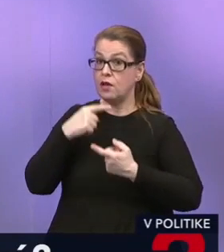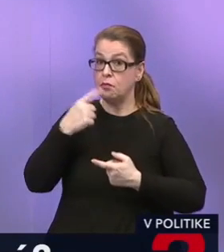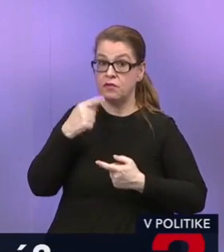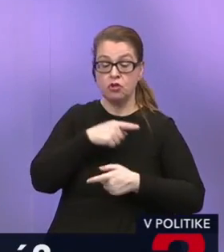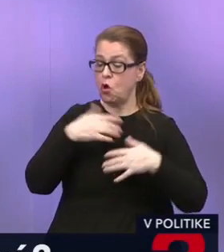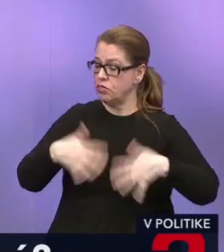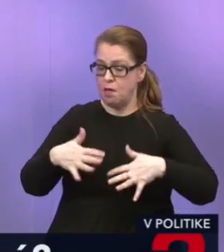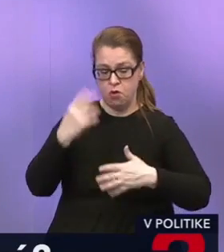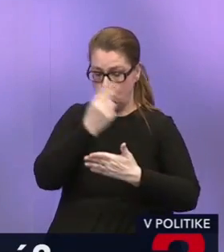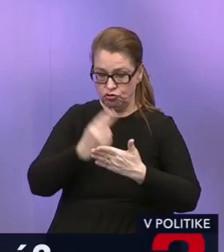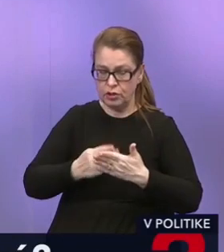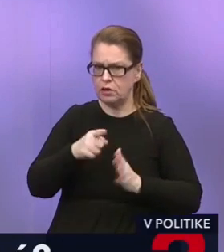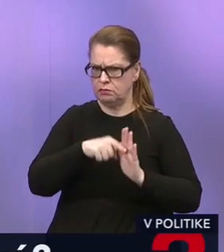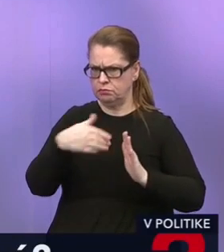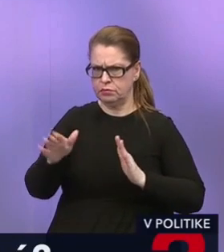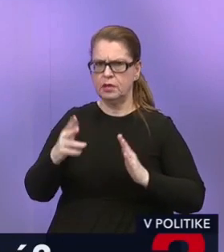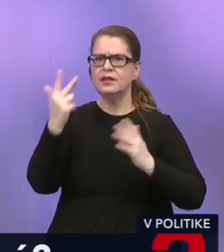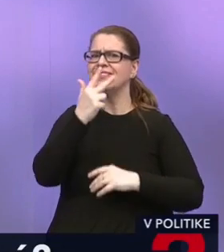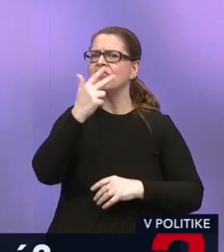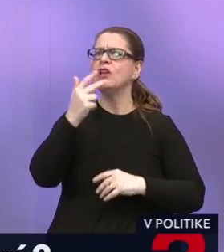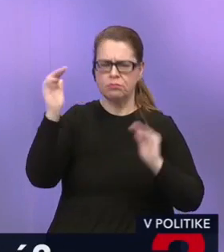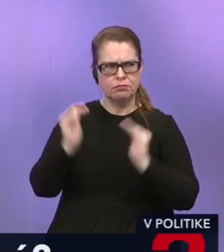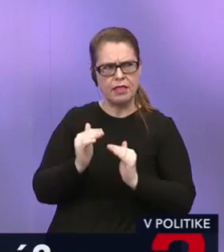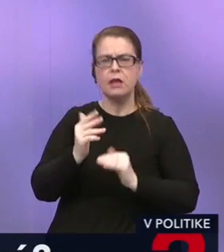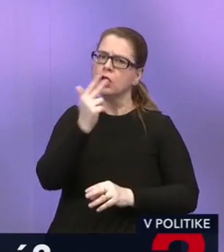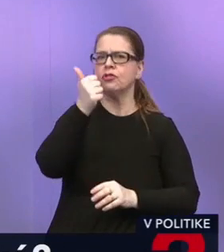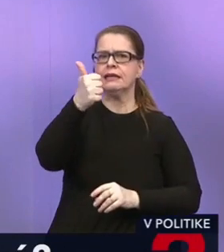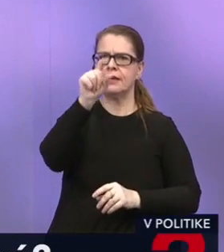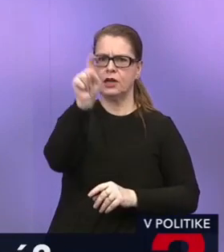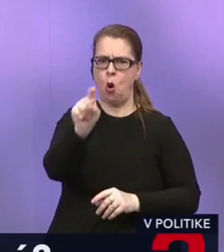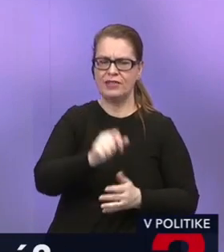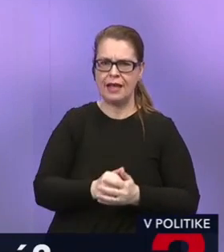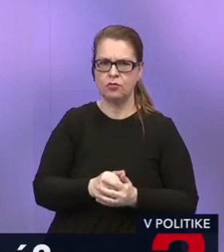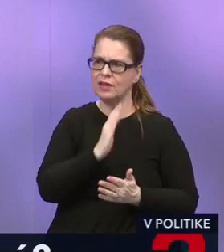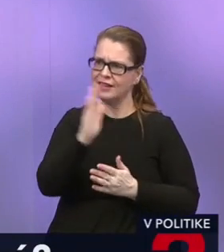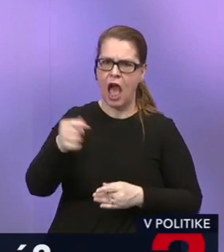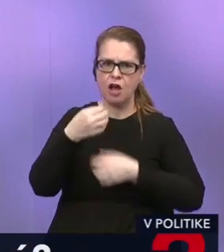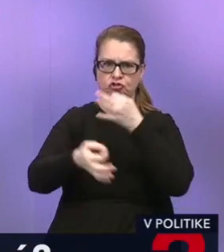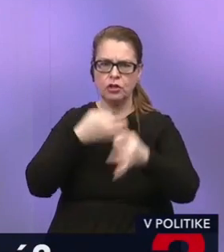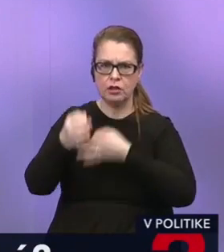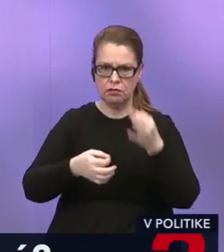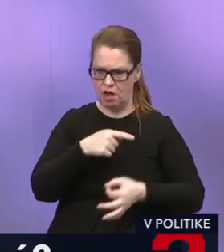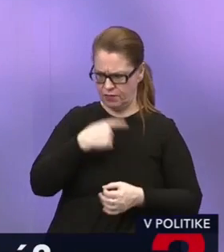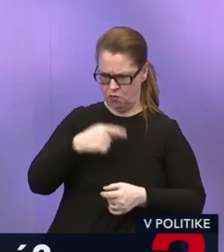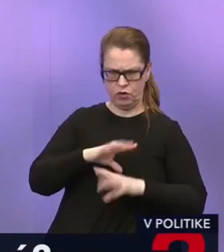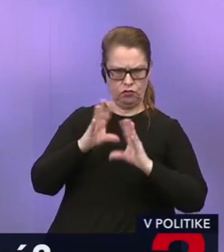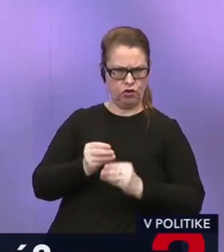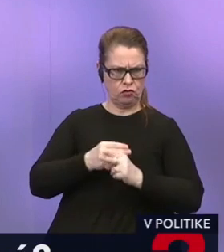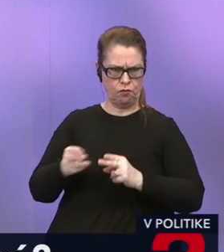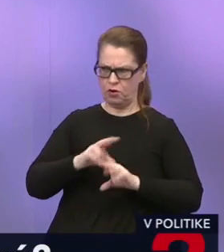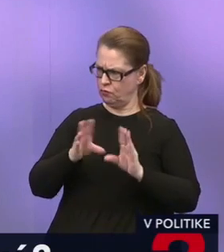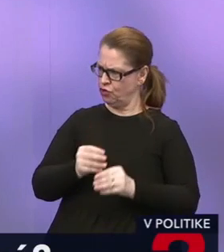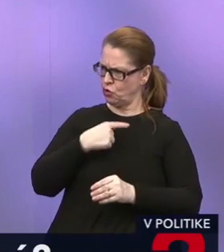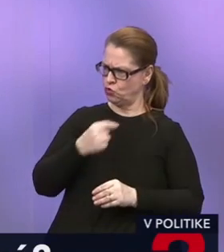ono nečítal. Tak jeho odpočítame, tak je to 31 otázok. A vy teraz idete hovoriť, že s tým súhlasíte, že je všetko v poriadku.